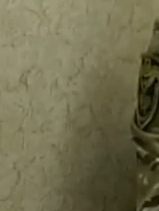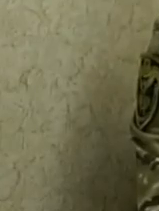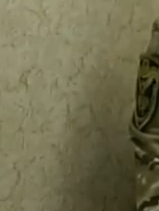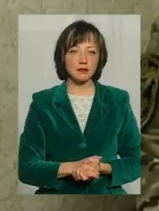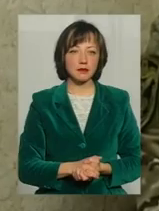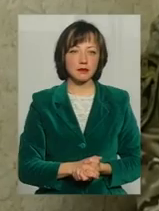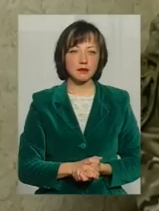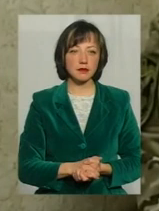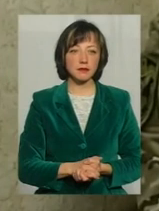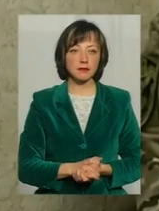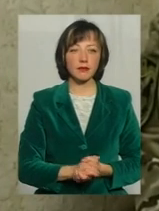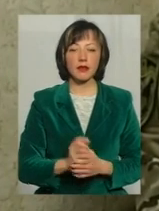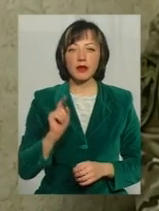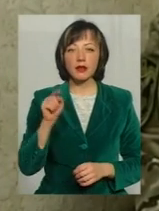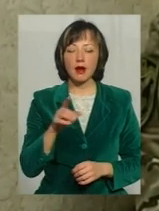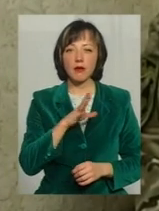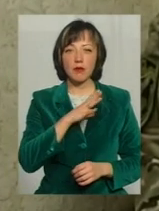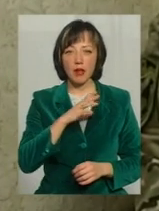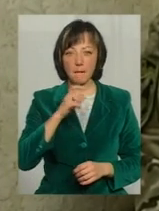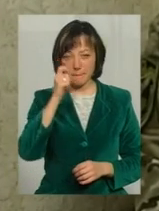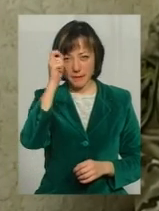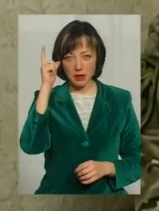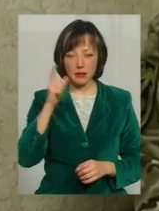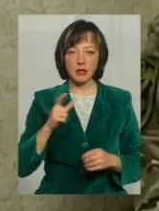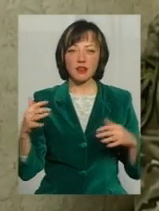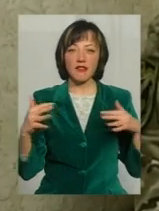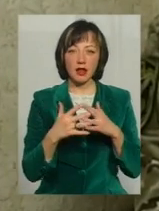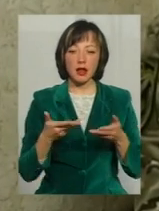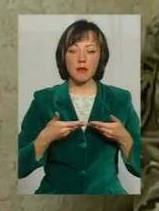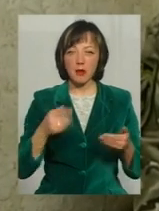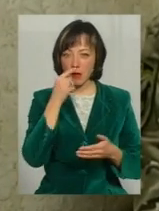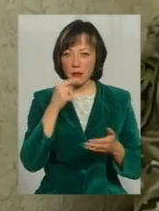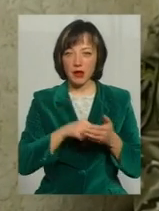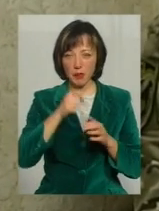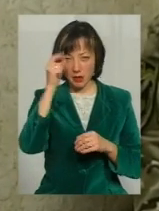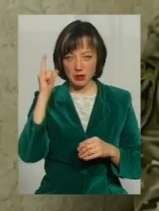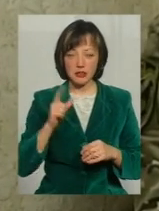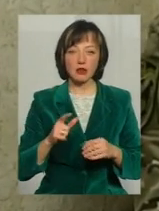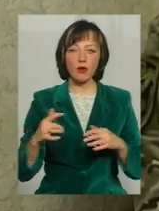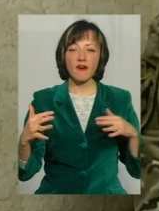Там була партизанська війна, тобто ми потрапили одразу як в партизанську війну